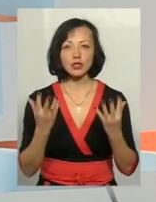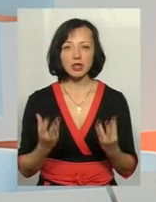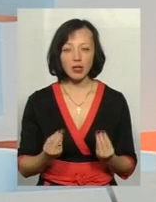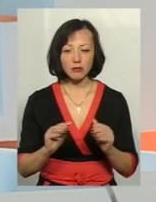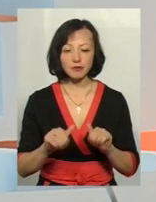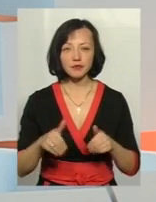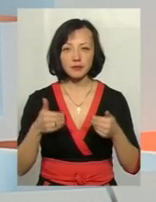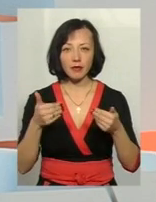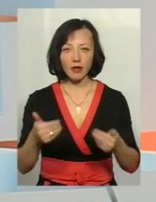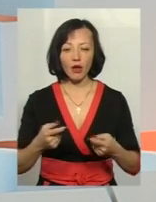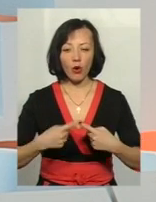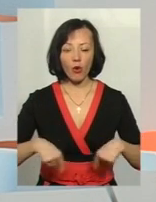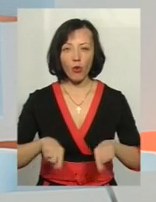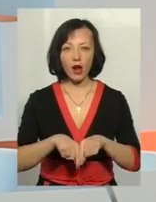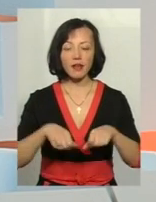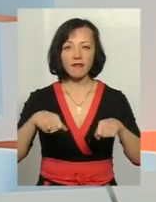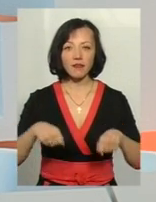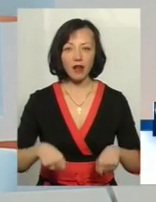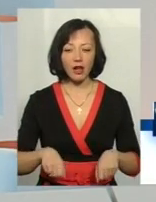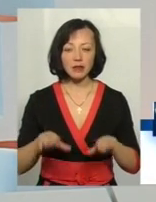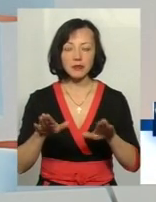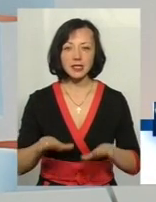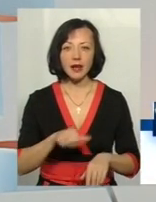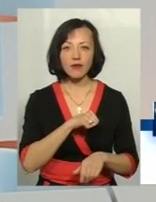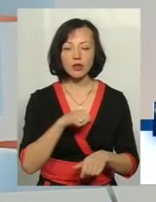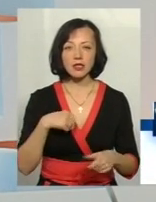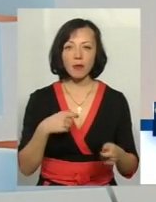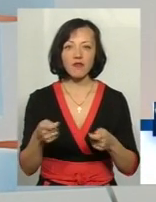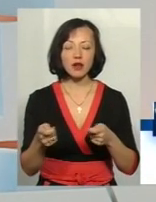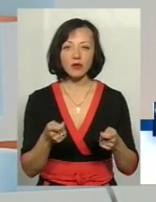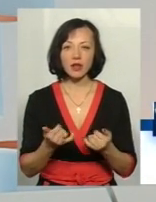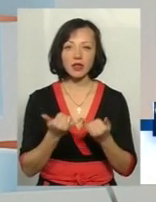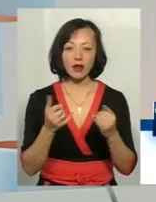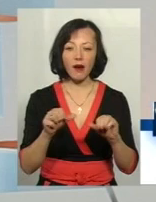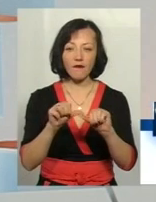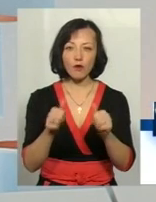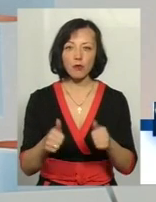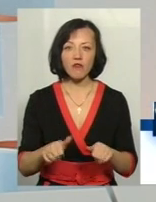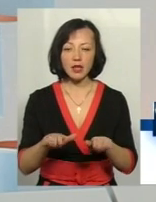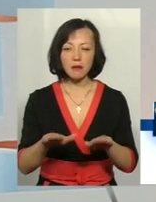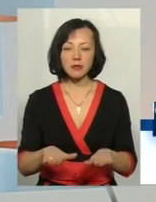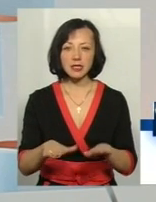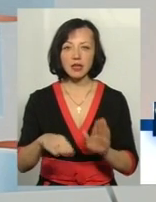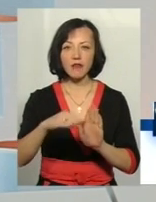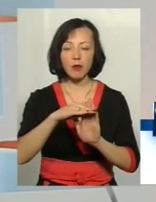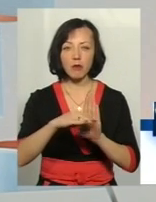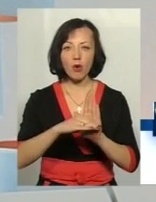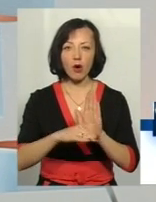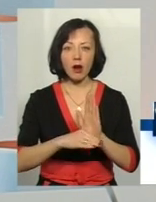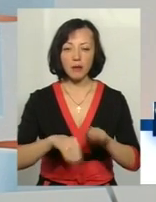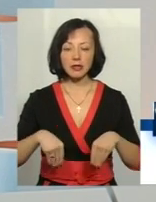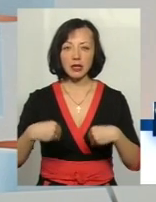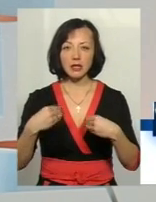пропозицій до органів влади, до органів місцевого самоврядування для формулювання чи формування місцевих програм надання безоплатної правової